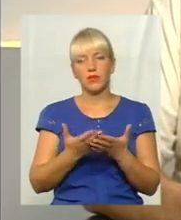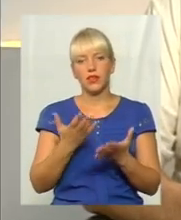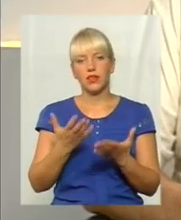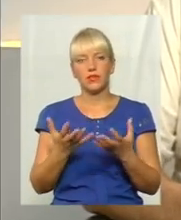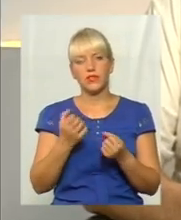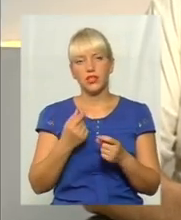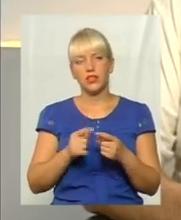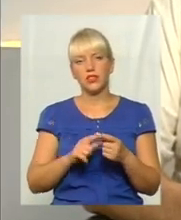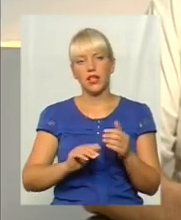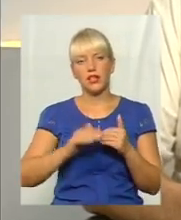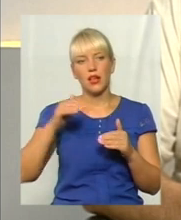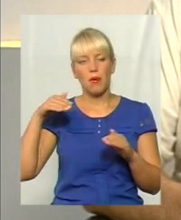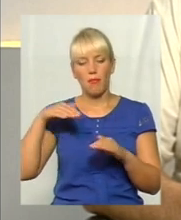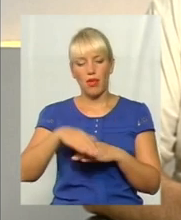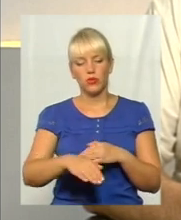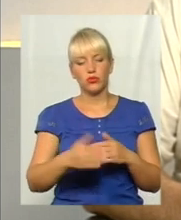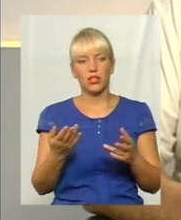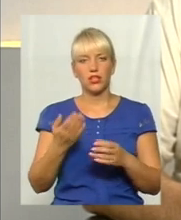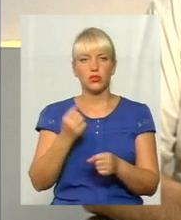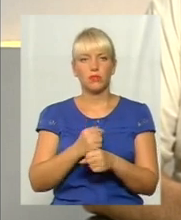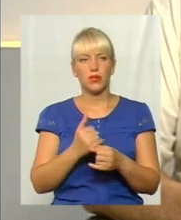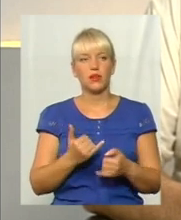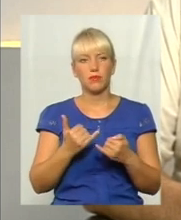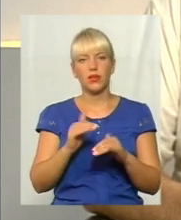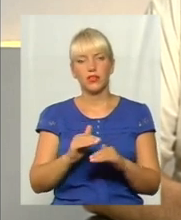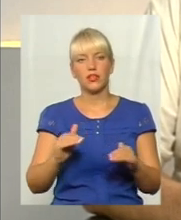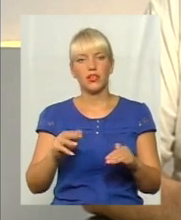пандус, який зробили біля Детського Міра.